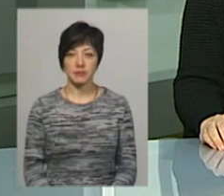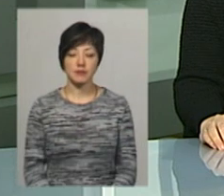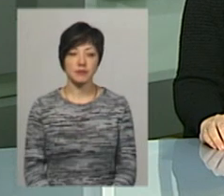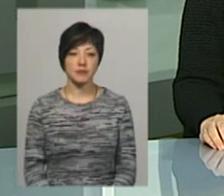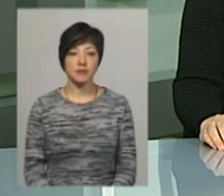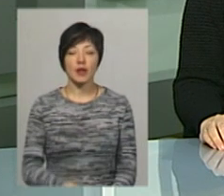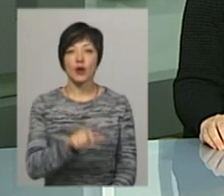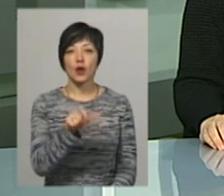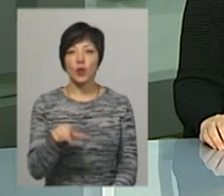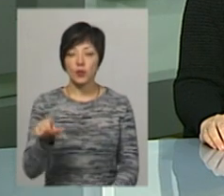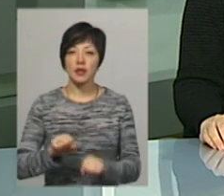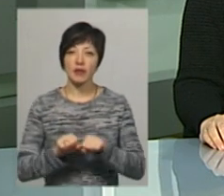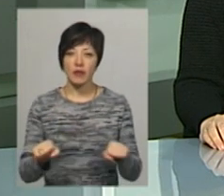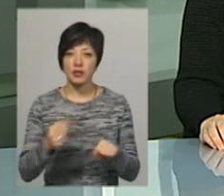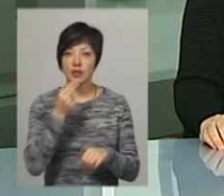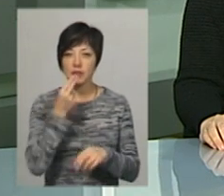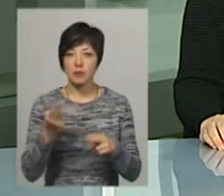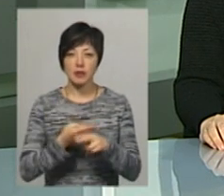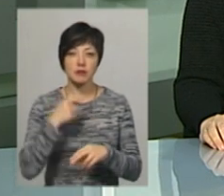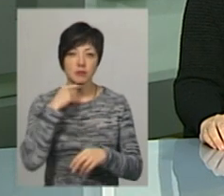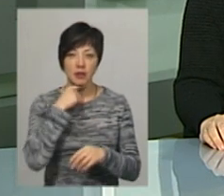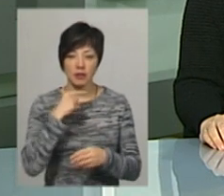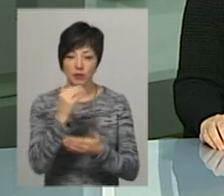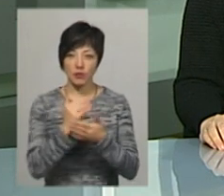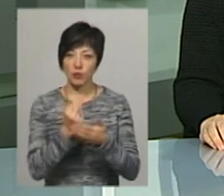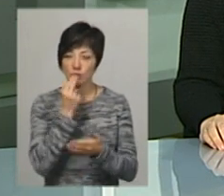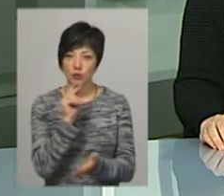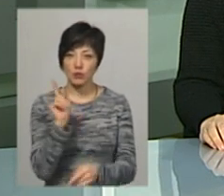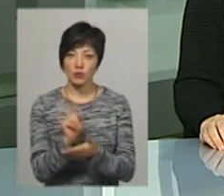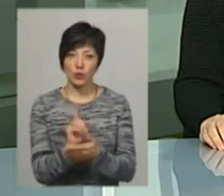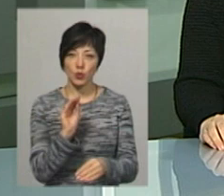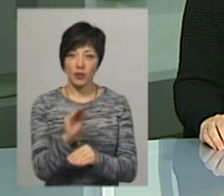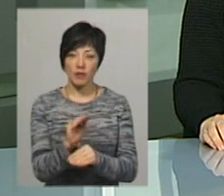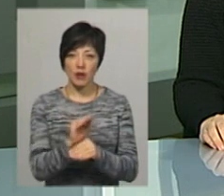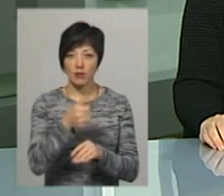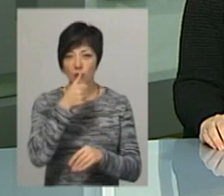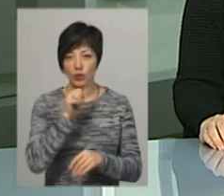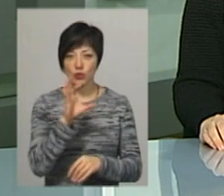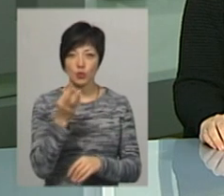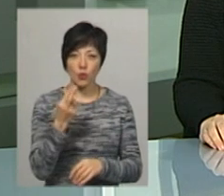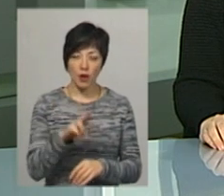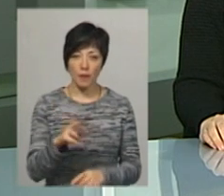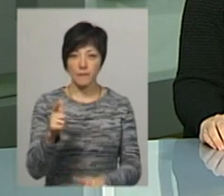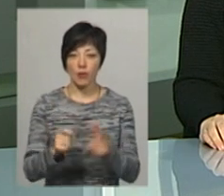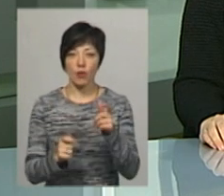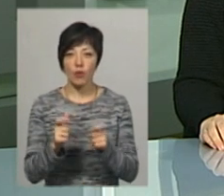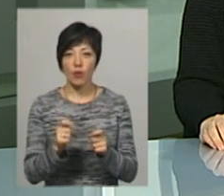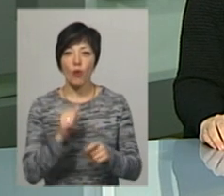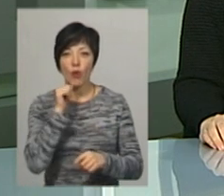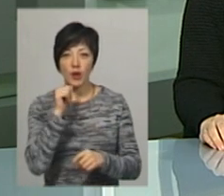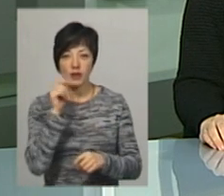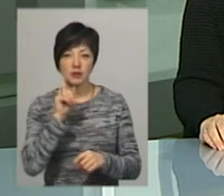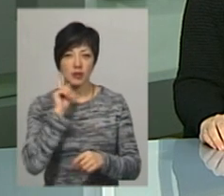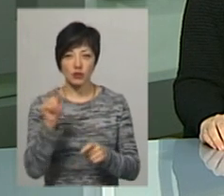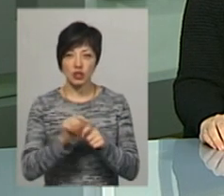Люди, які наважили стати вегетаріанцями у свій раціон, повинні обов'язково додавати бобові, сою і соєве молоко, горіхи,